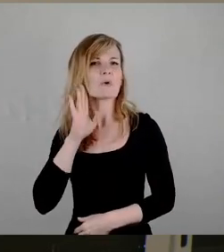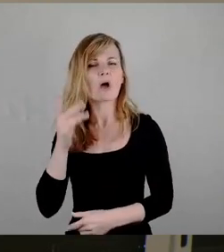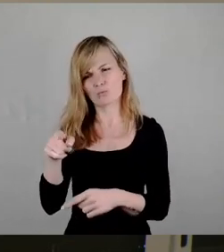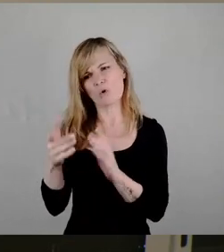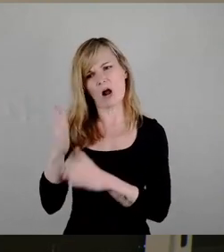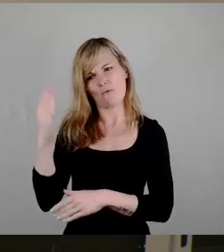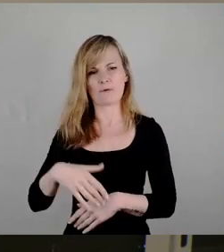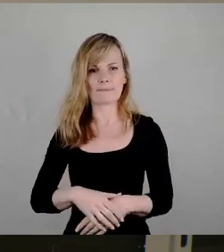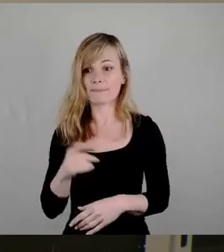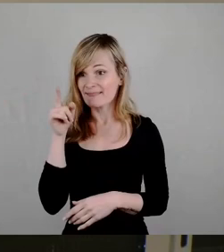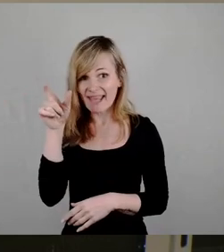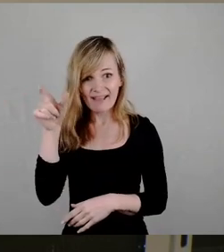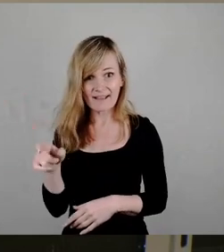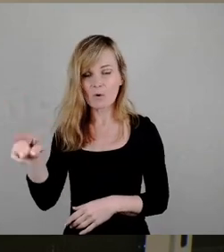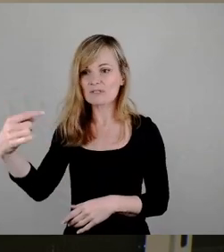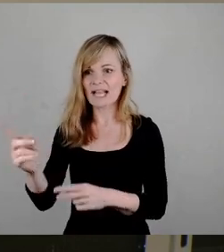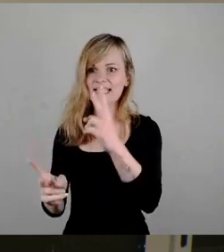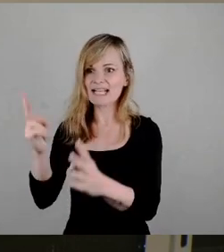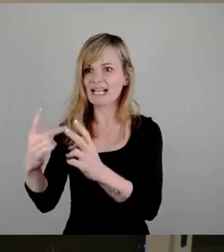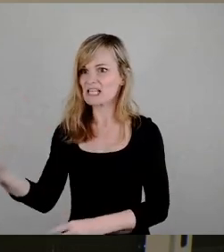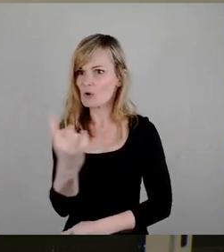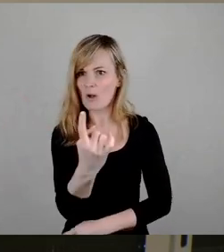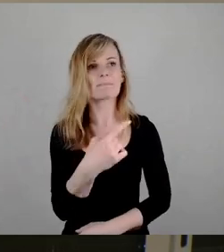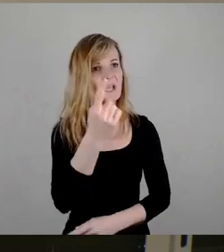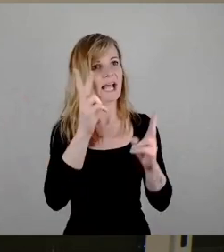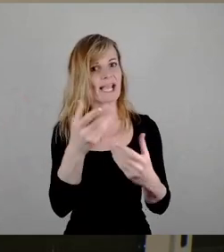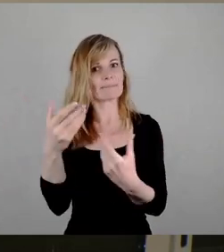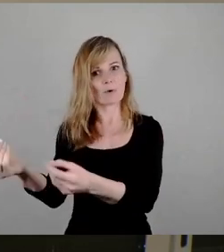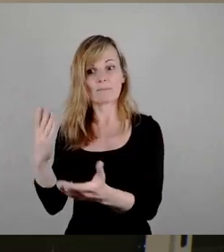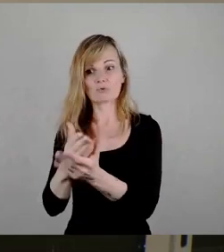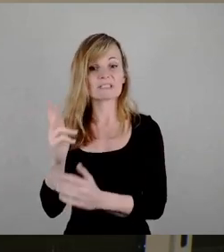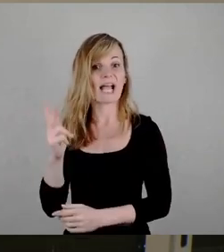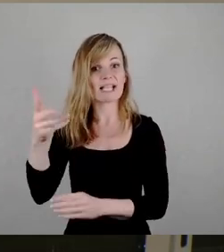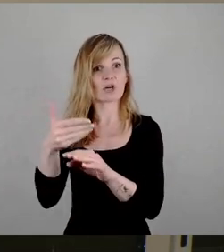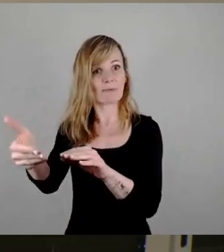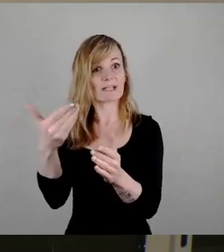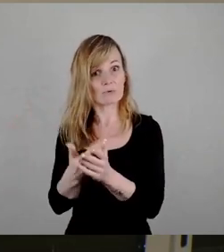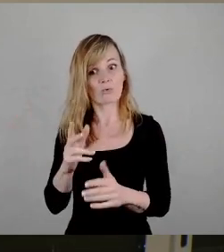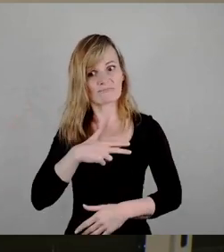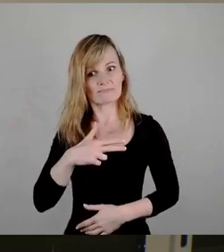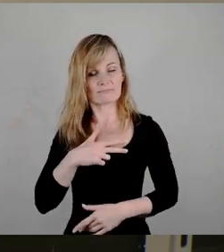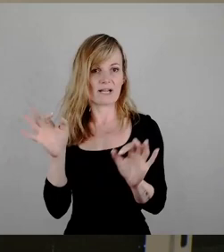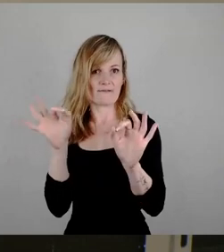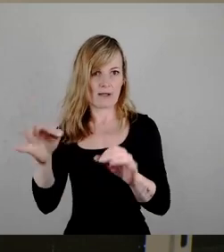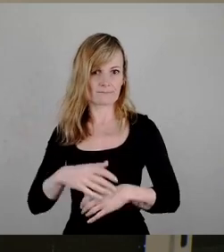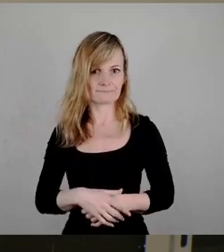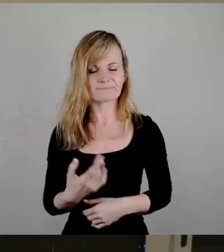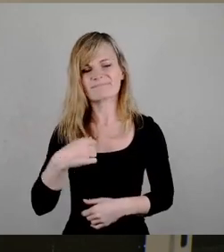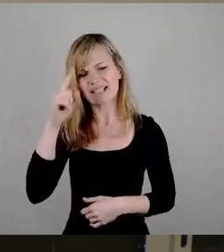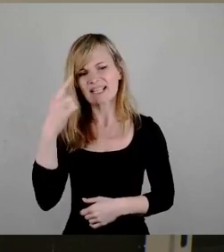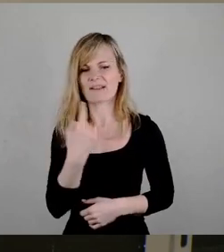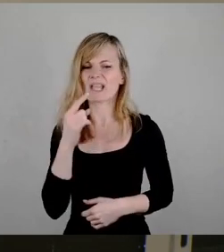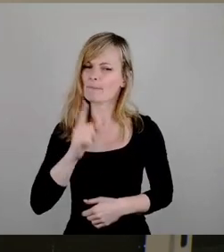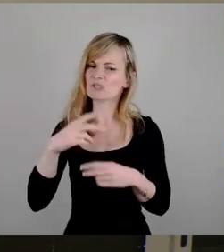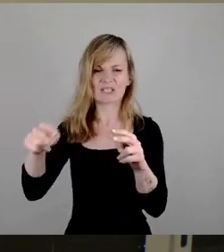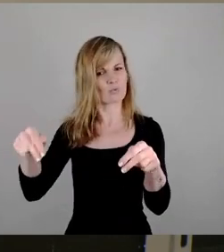Dass der uns dann vor Gericht zieht und Recht bekommt, schon drei Jahre später. Das ist die reale Gefahr. Und ich denke, man muss wieder zurück zu einem